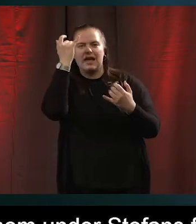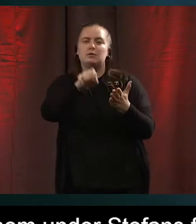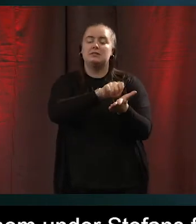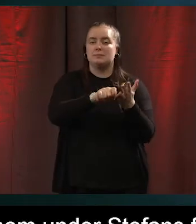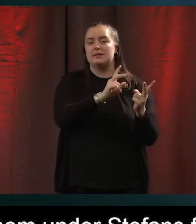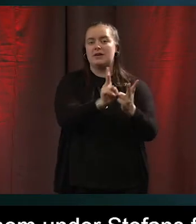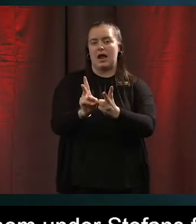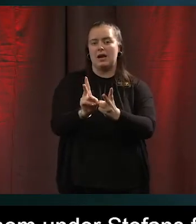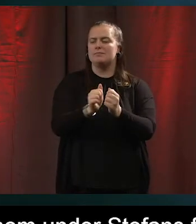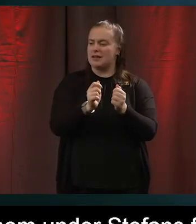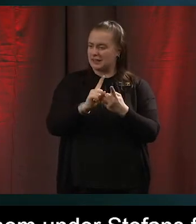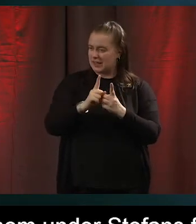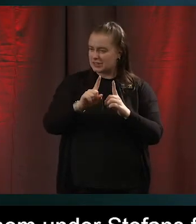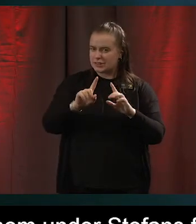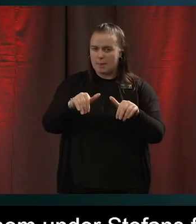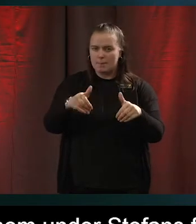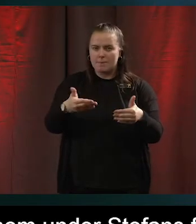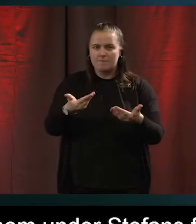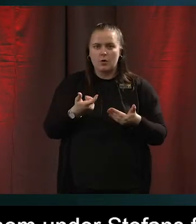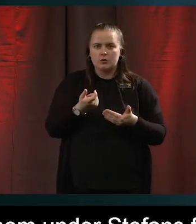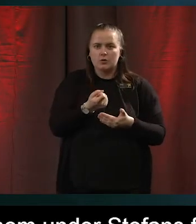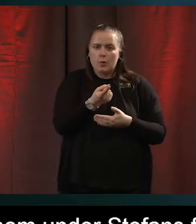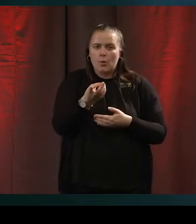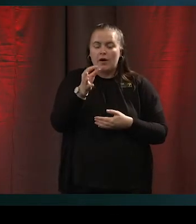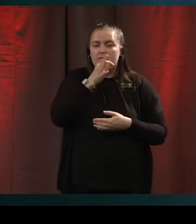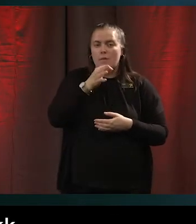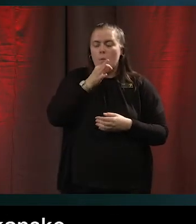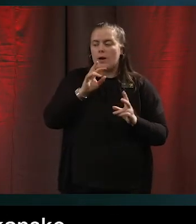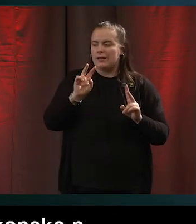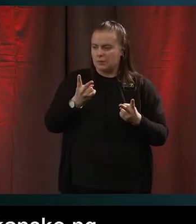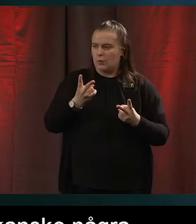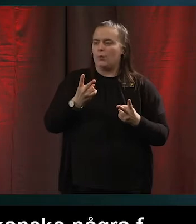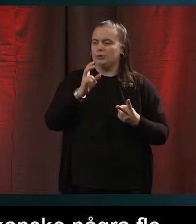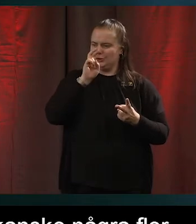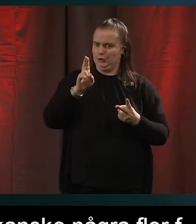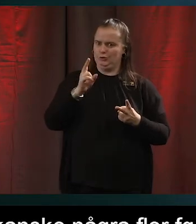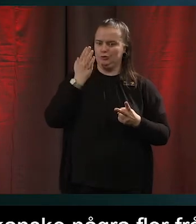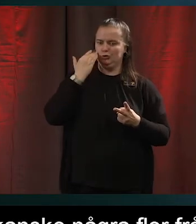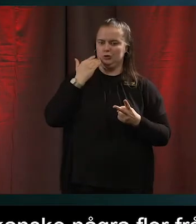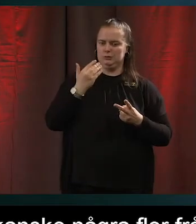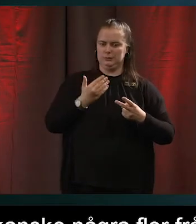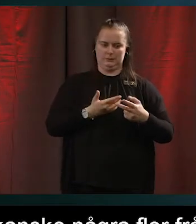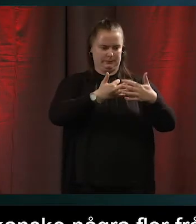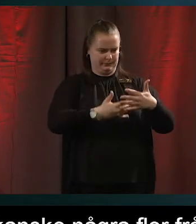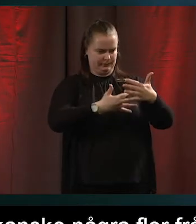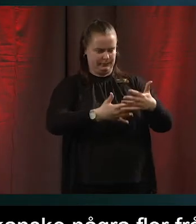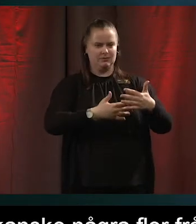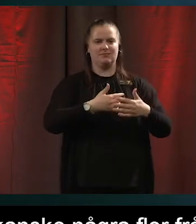kommit in några fler frågor ändå. Det rasslade på lite här på slutet. Jag står ju fortfarande och myser om den här